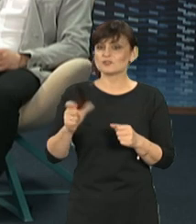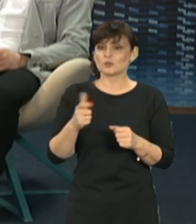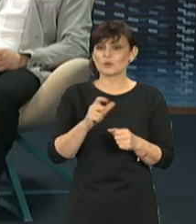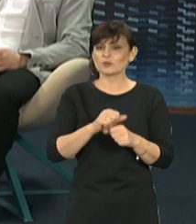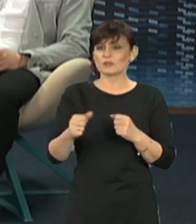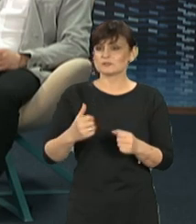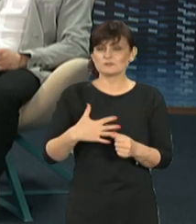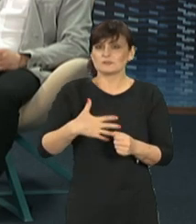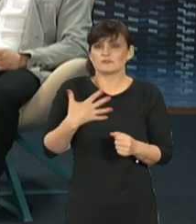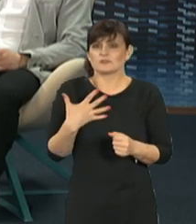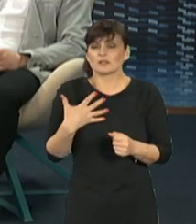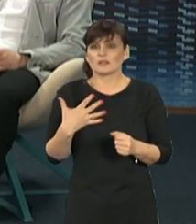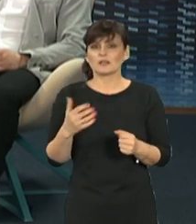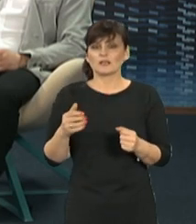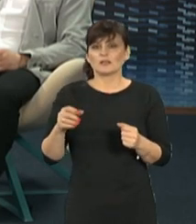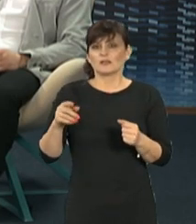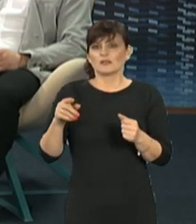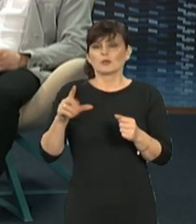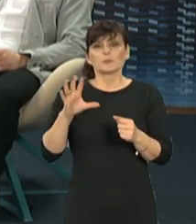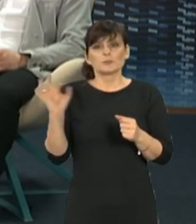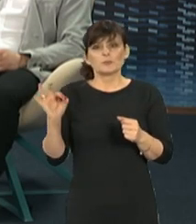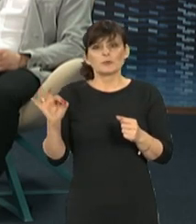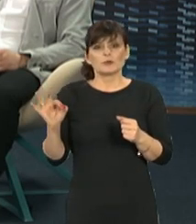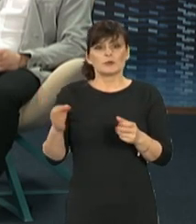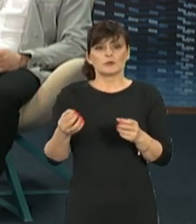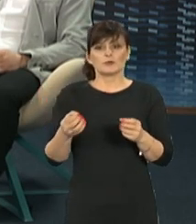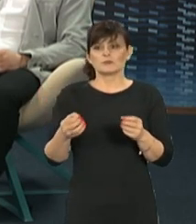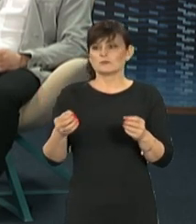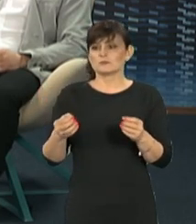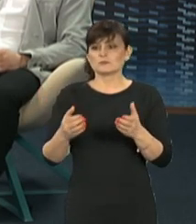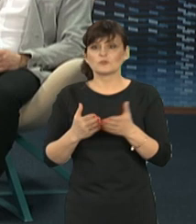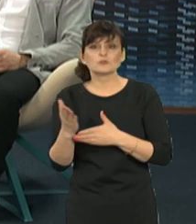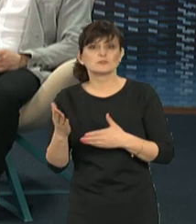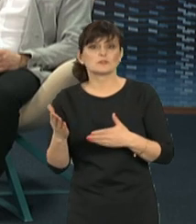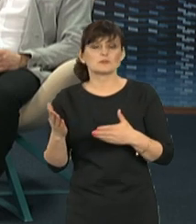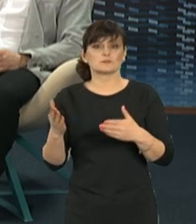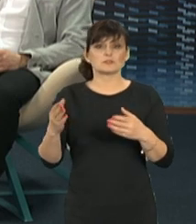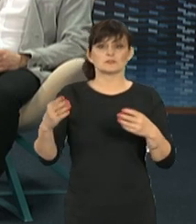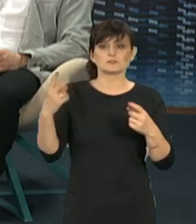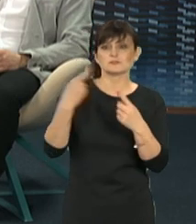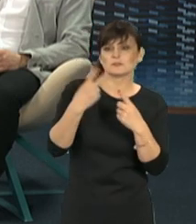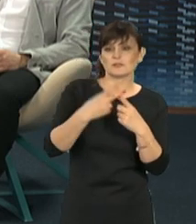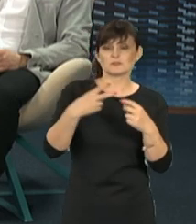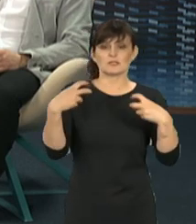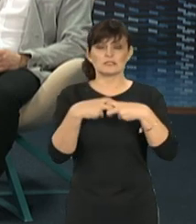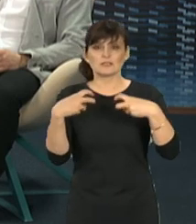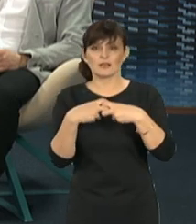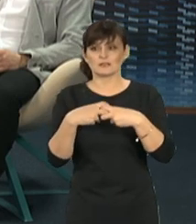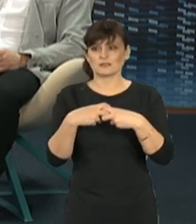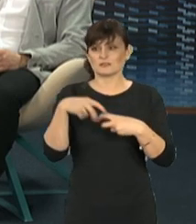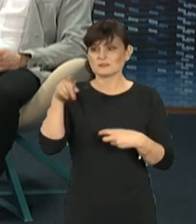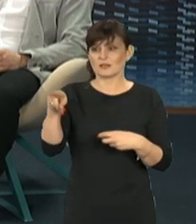co jest zaskakujące, jeżeli chodzi o dostęp do mediów, internetu, gdzie mamy mnóstwo informacji o tym,